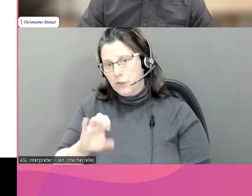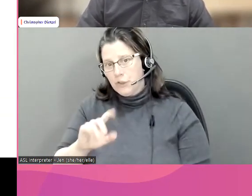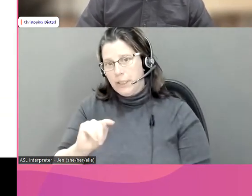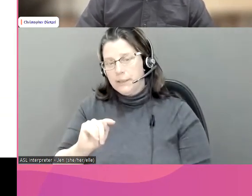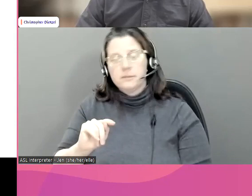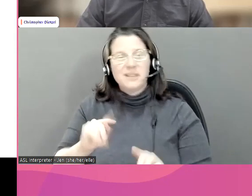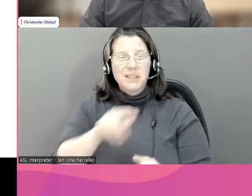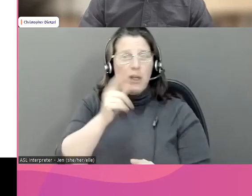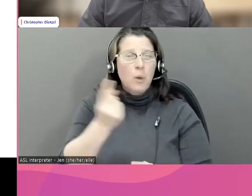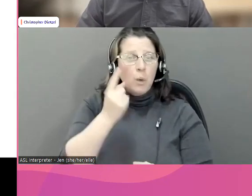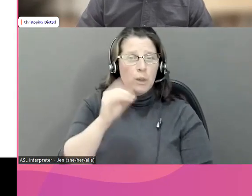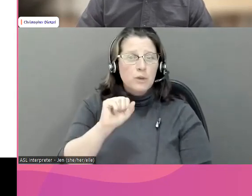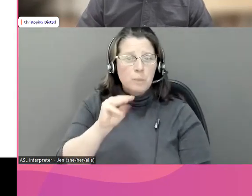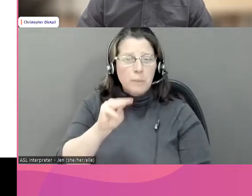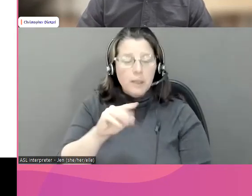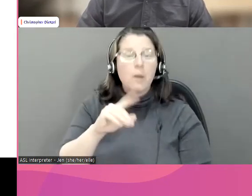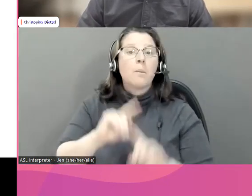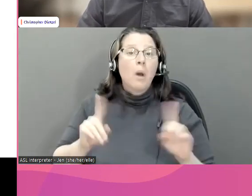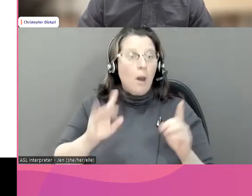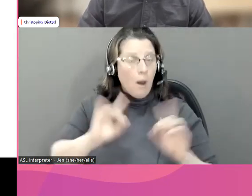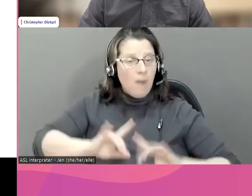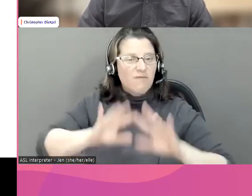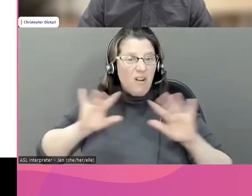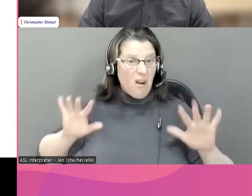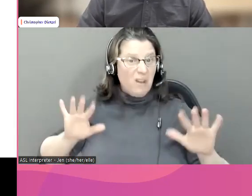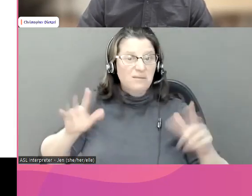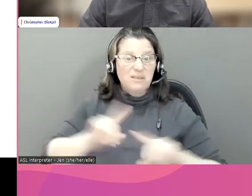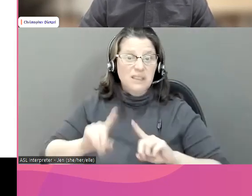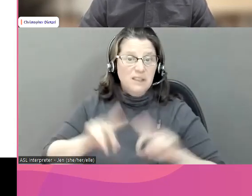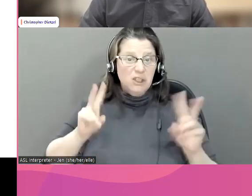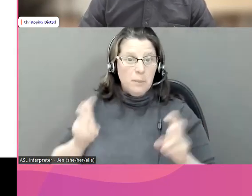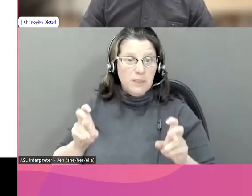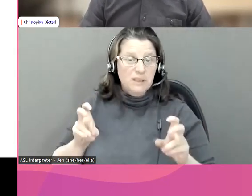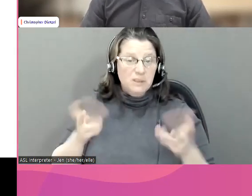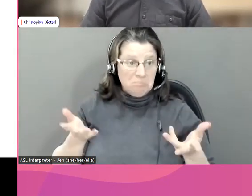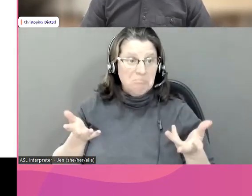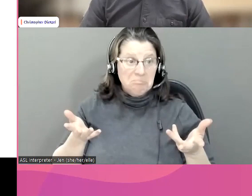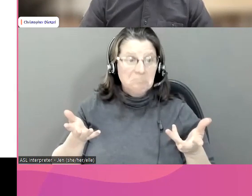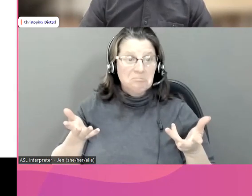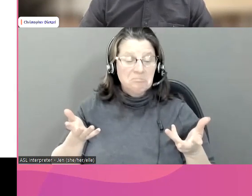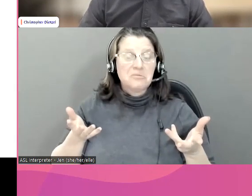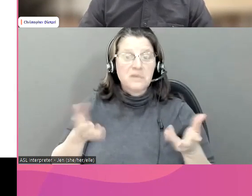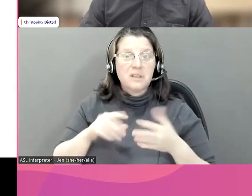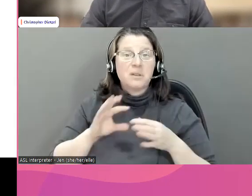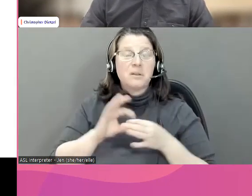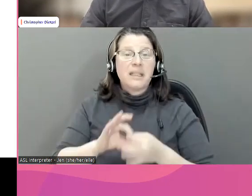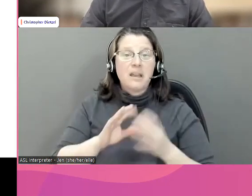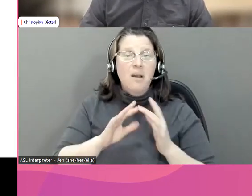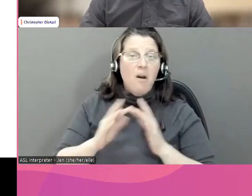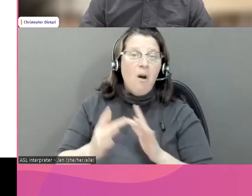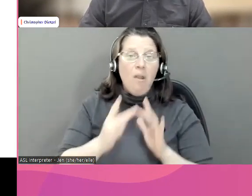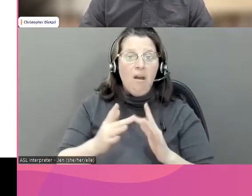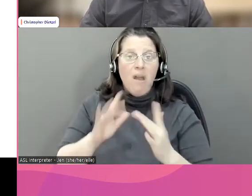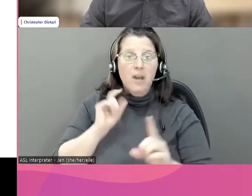Ils n'ont pas seulement des ressources sur la sécurité ou sur les plateformes de réseaux sociaux. Ils ont toutes sortes d'autres